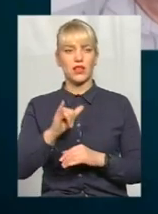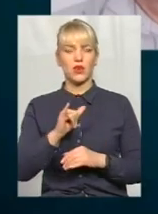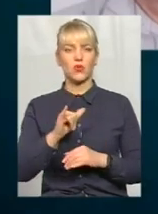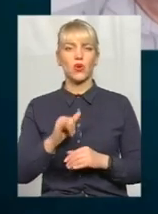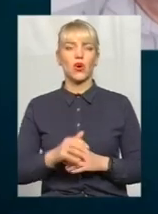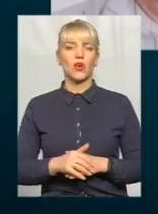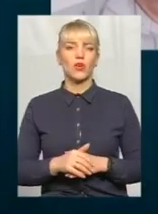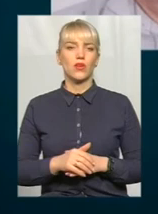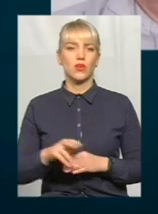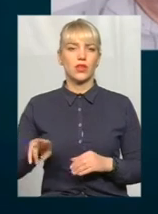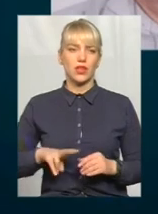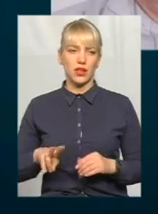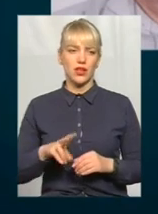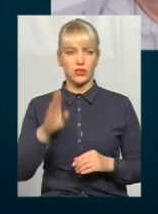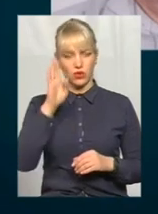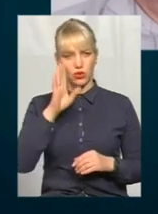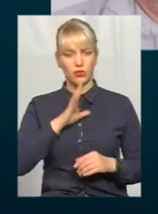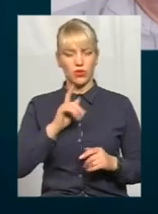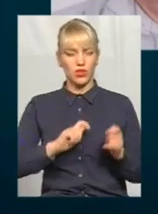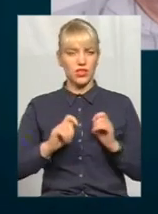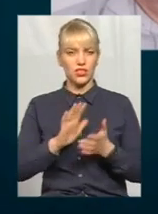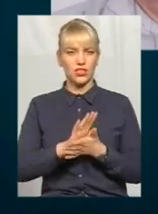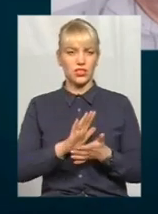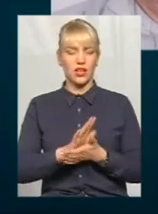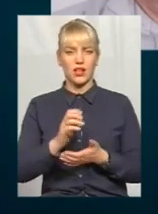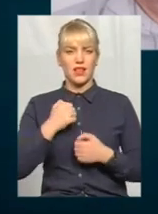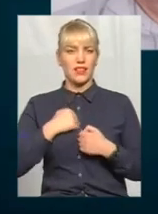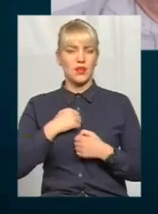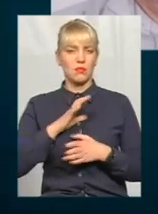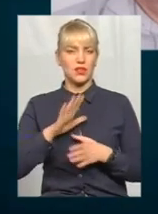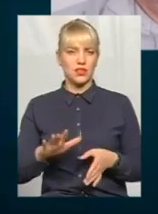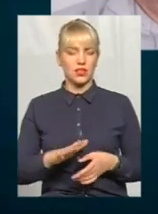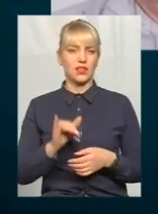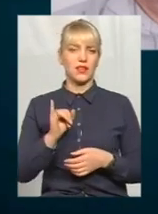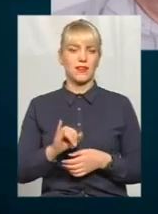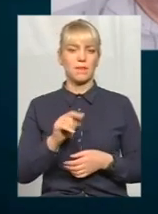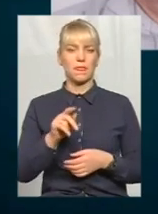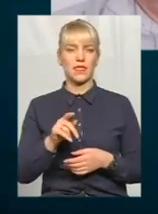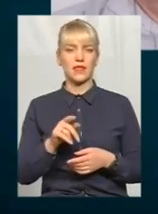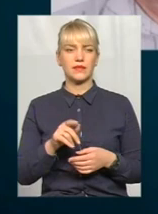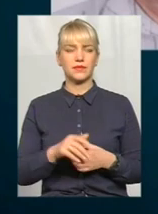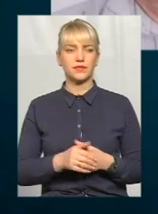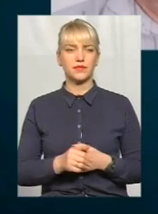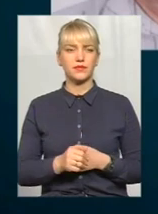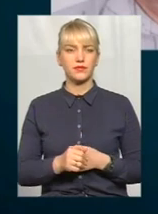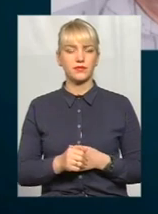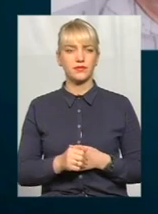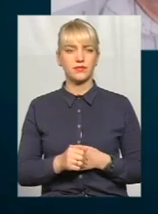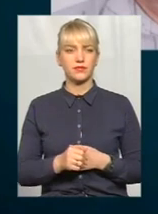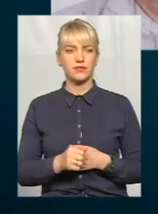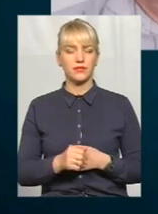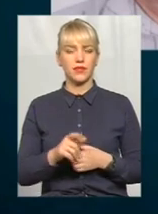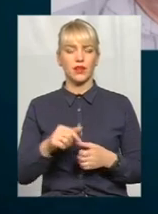одежа, і не митий був, знаєте, його, це тут і вихователі, помічник вихователі